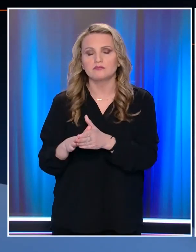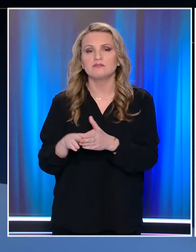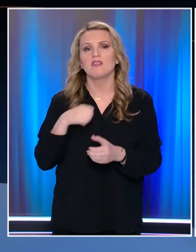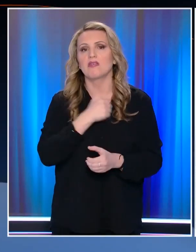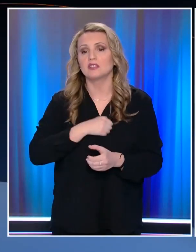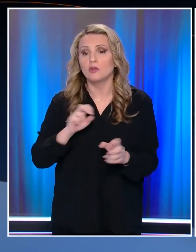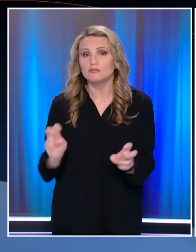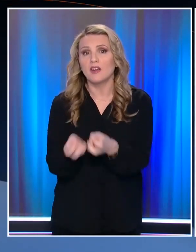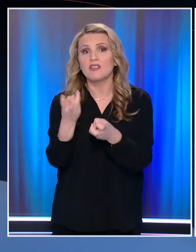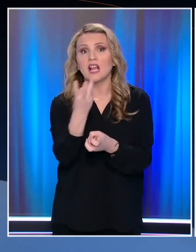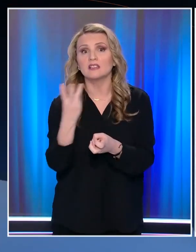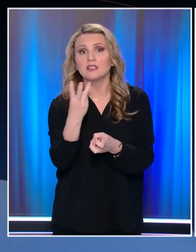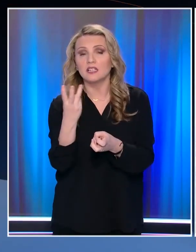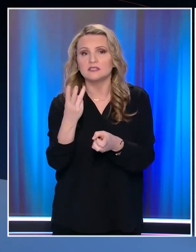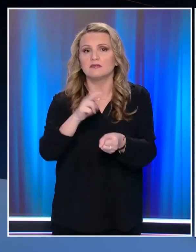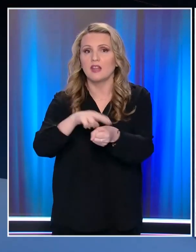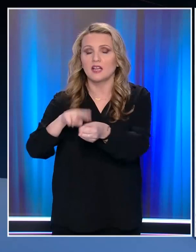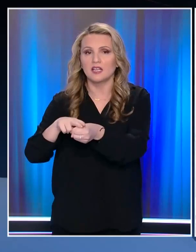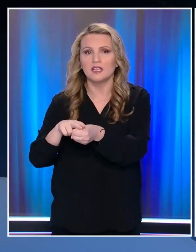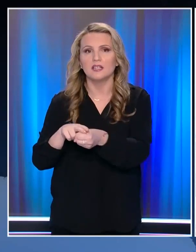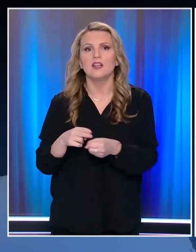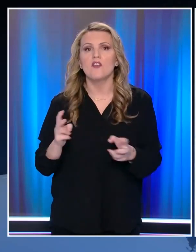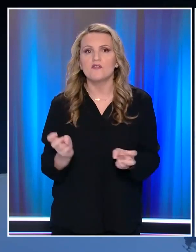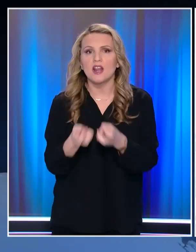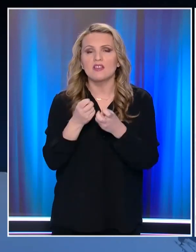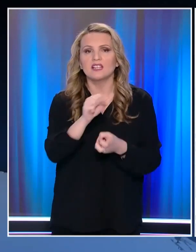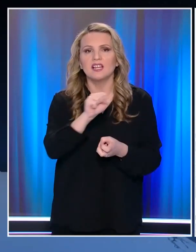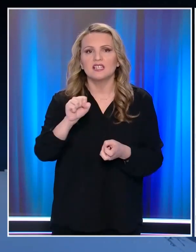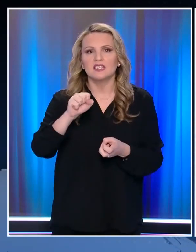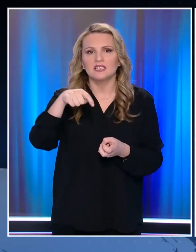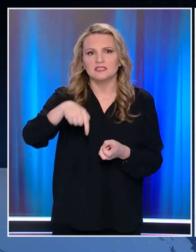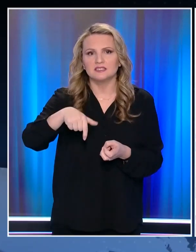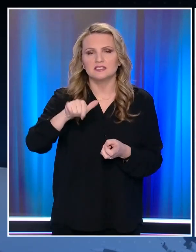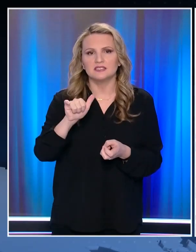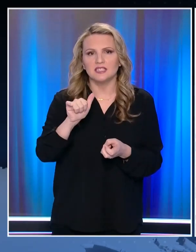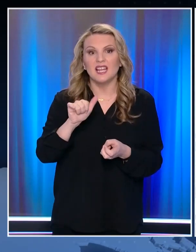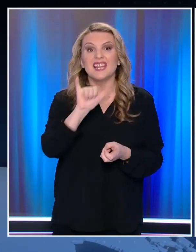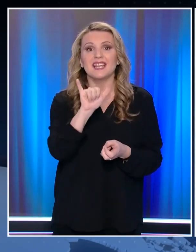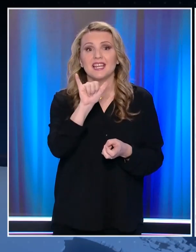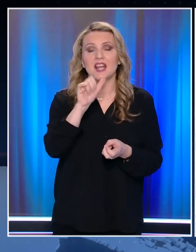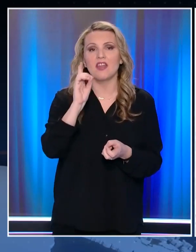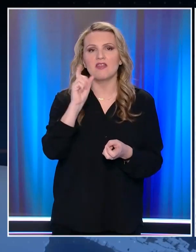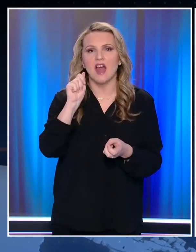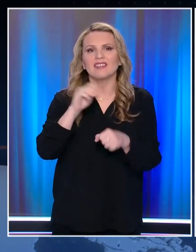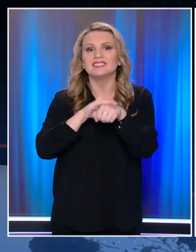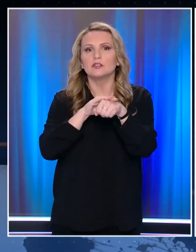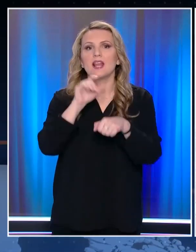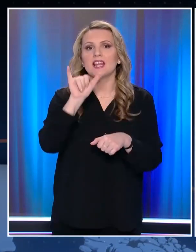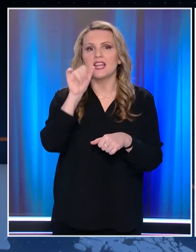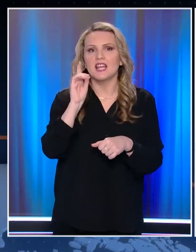νεκροί στην περιοχή στη Στίγατα της Στιγός με συγχωρείτε